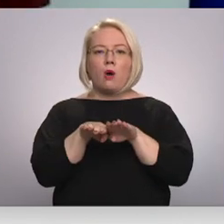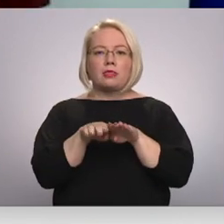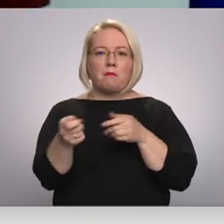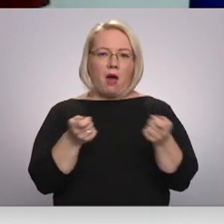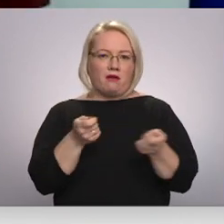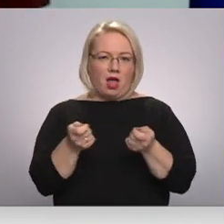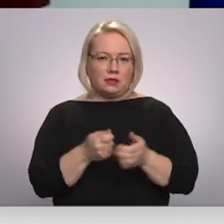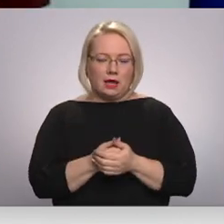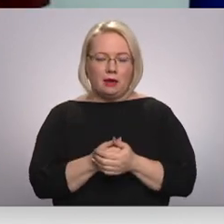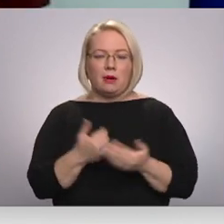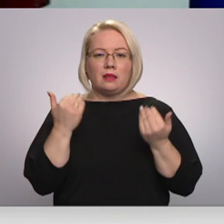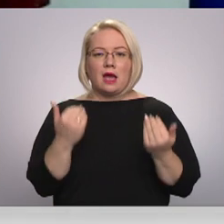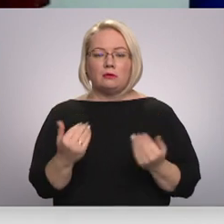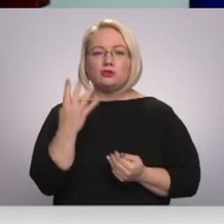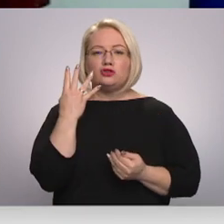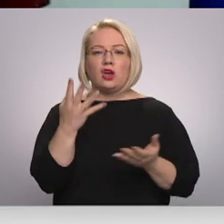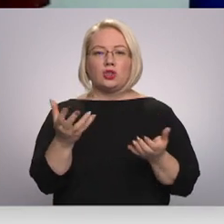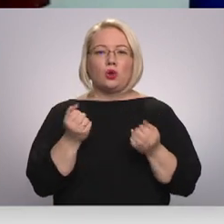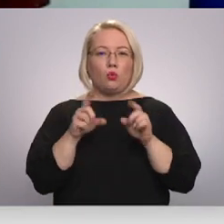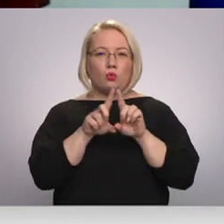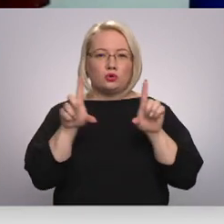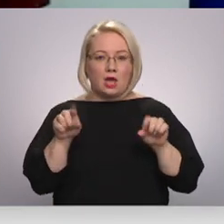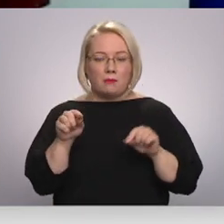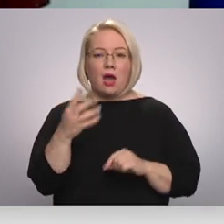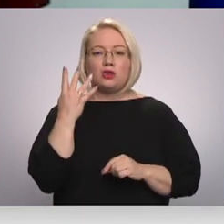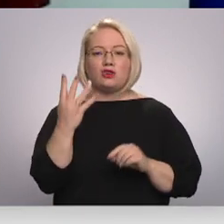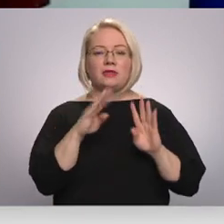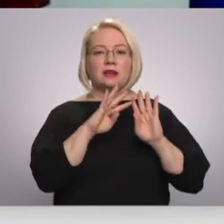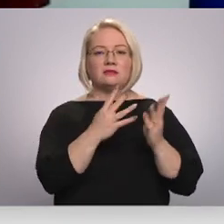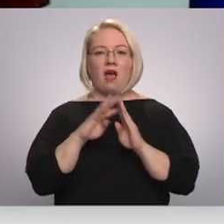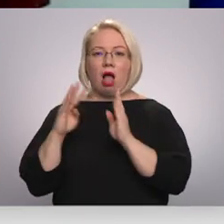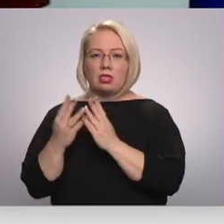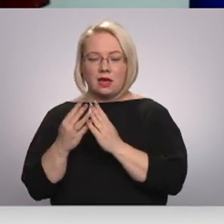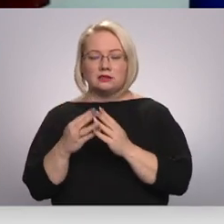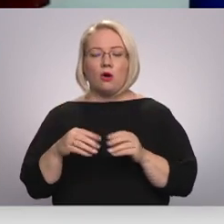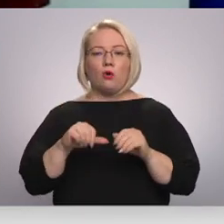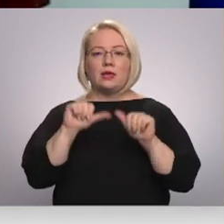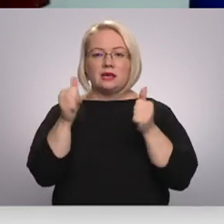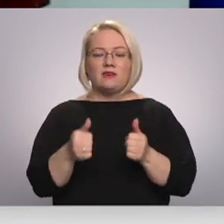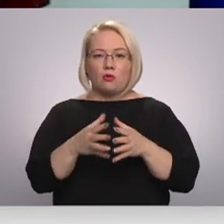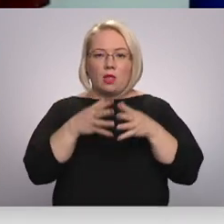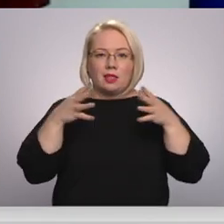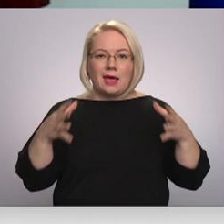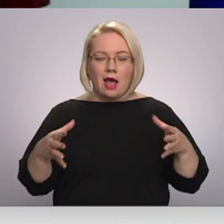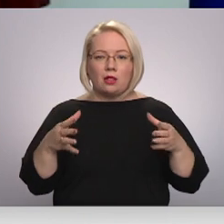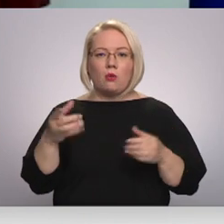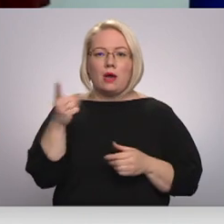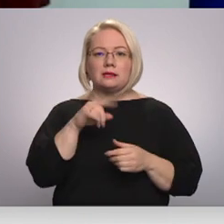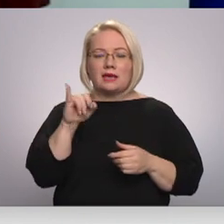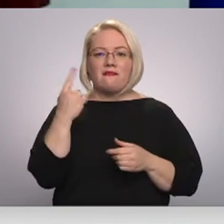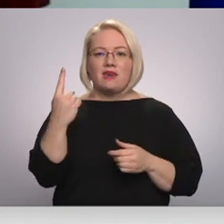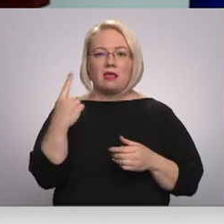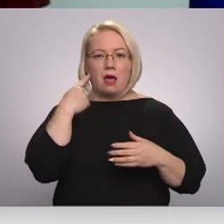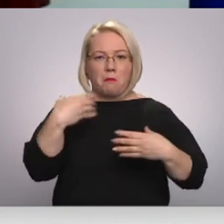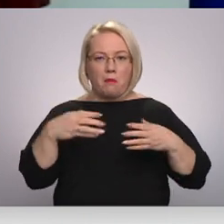Šobrīd mums ir četri uzņēmumi, attiecīgi ar četrām valdēm. Izveidot šo lielo, kapitāla sabiedrību būtu viena padome